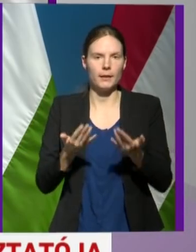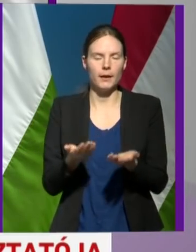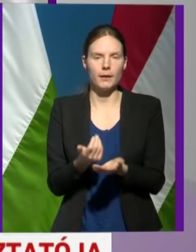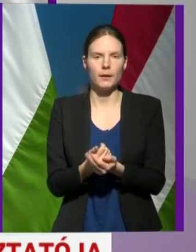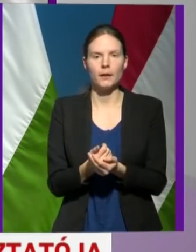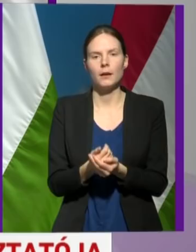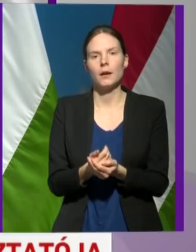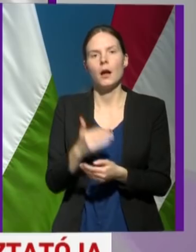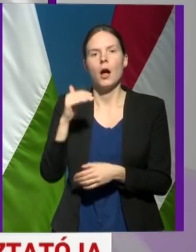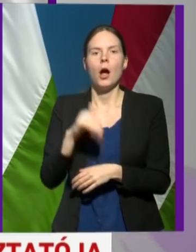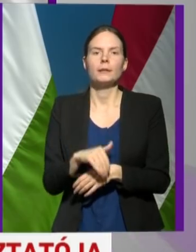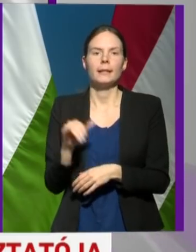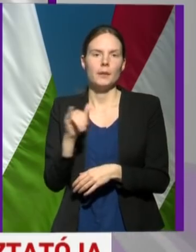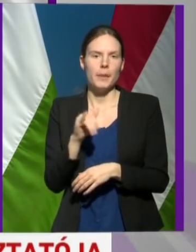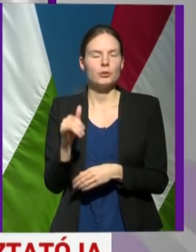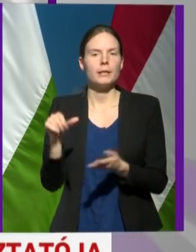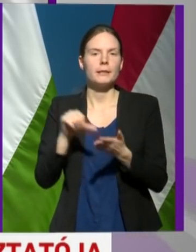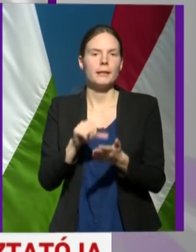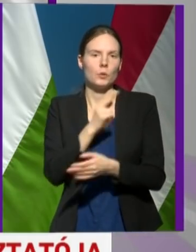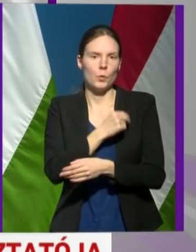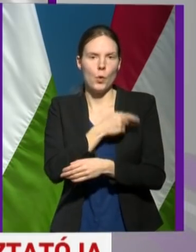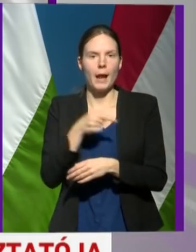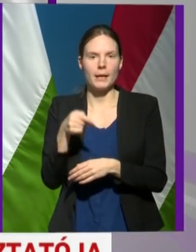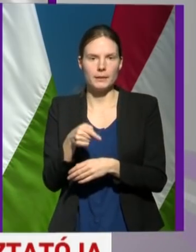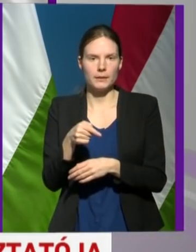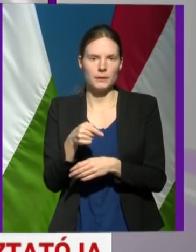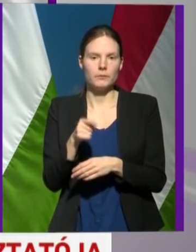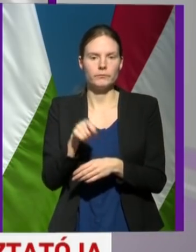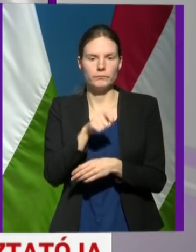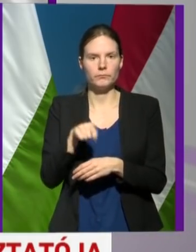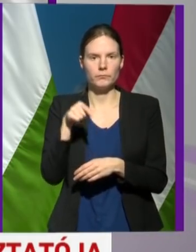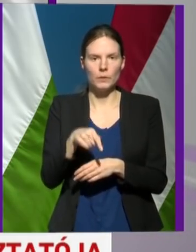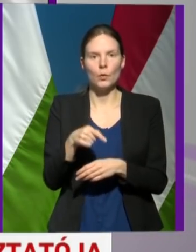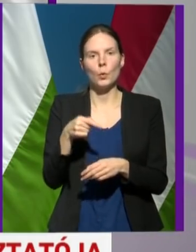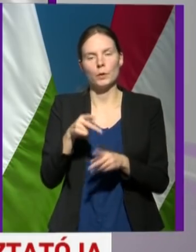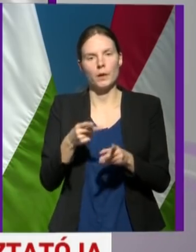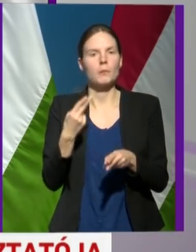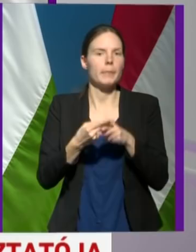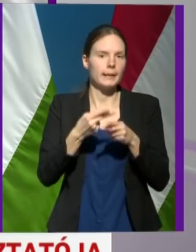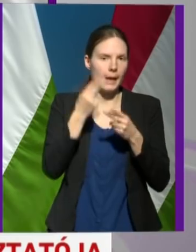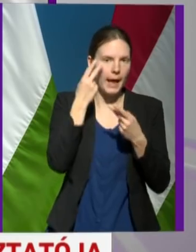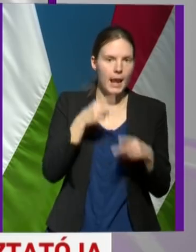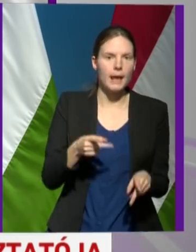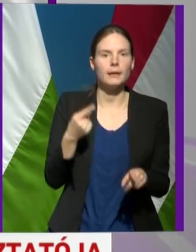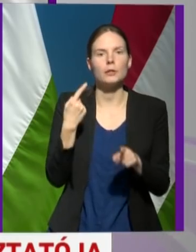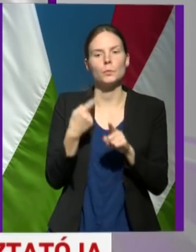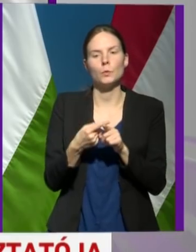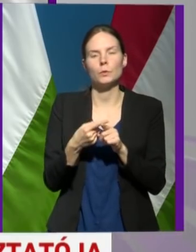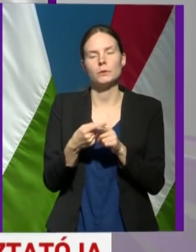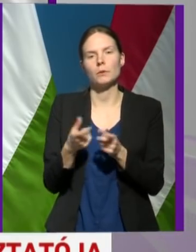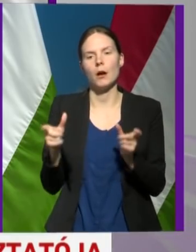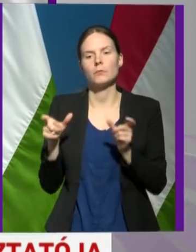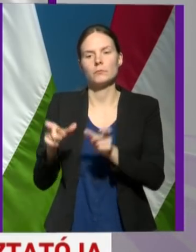Délpesti Centrum Kórházban kijelölve mind a betegellátás, mint pedig a zárlat, a